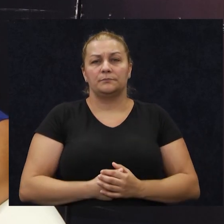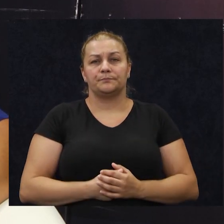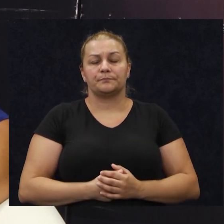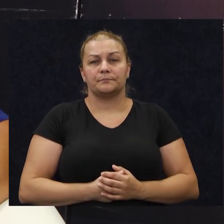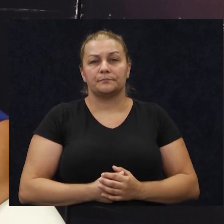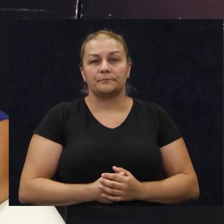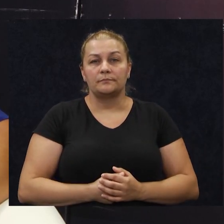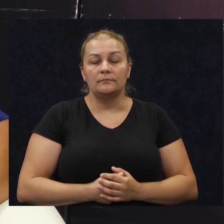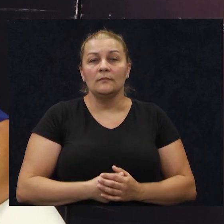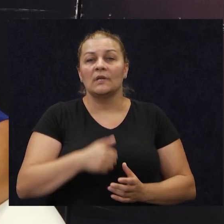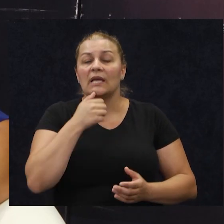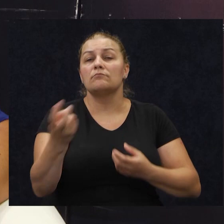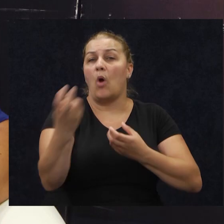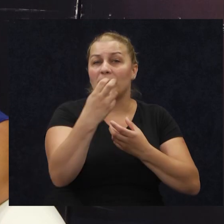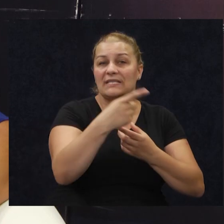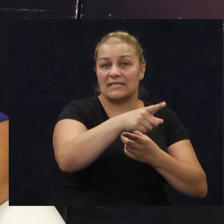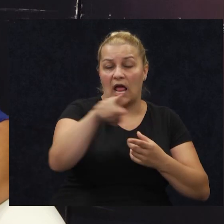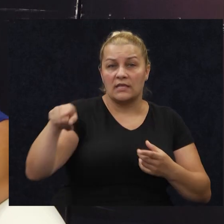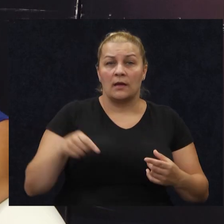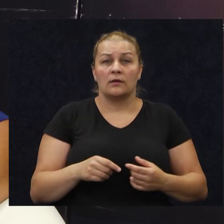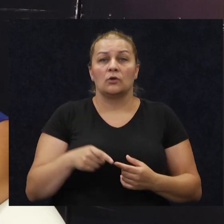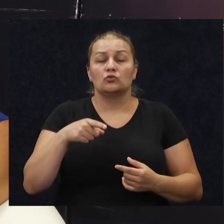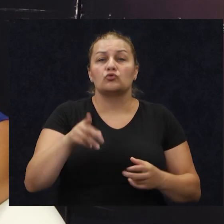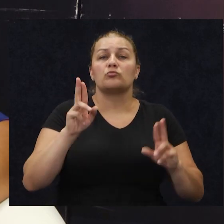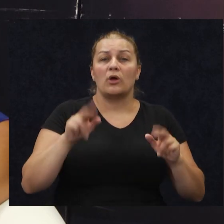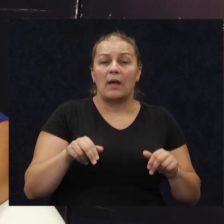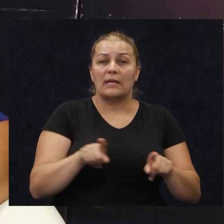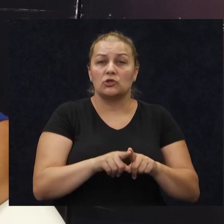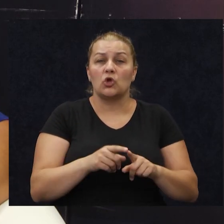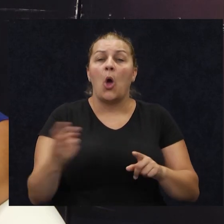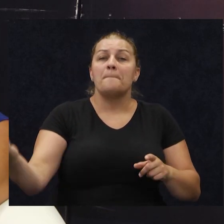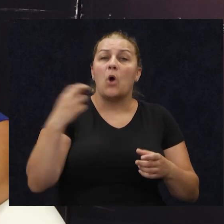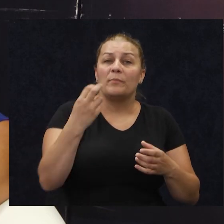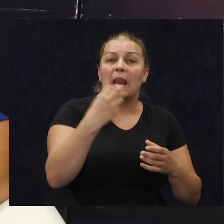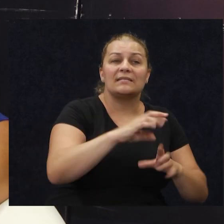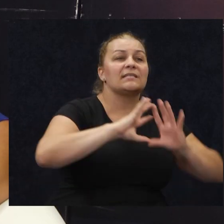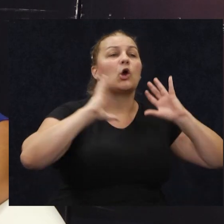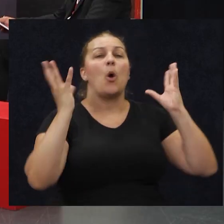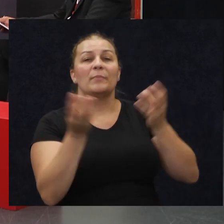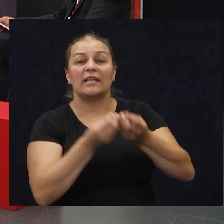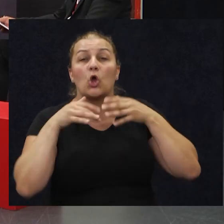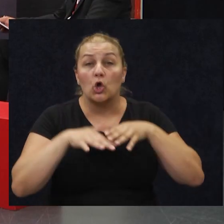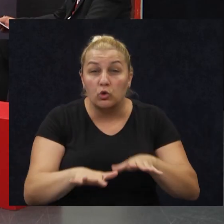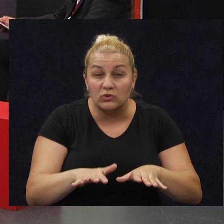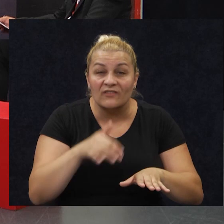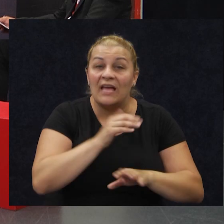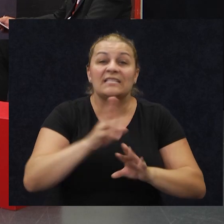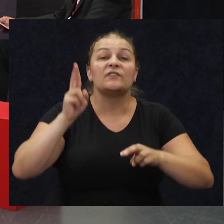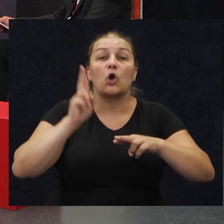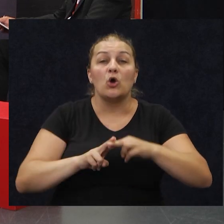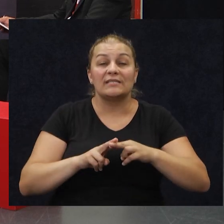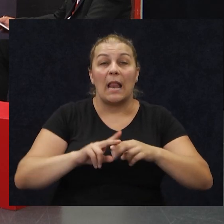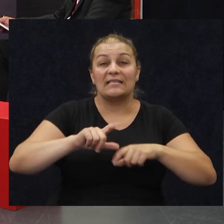pa i mobiliziranja postrojbe, tu smo imali isto mobilizacije kompletnog ljustva i svih ostalih